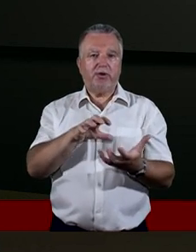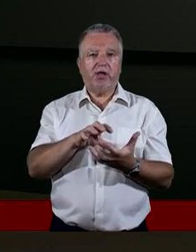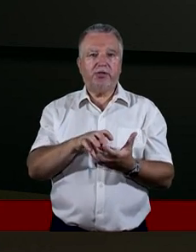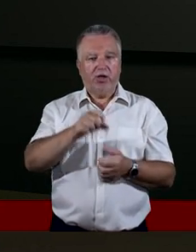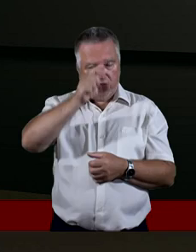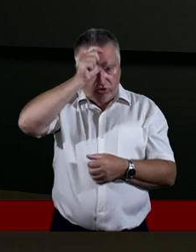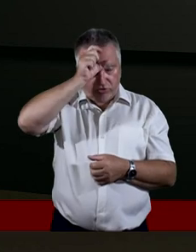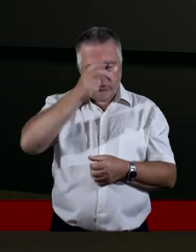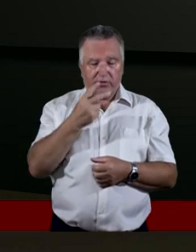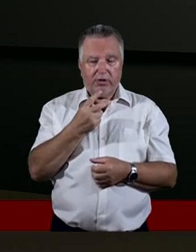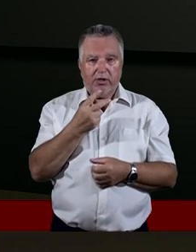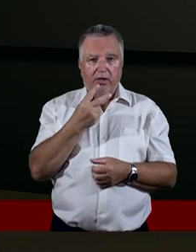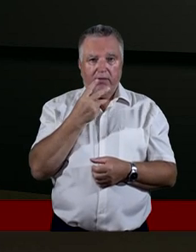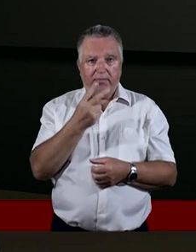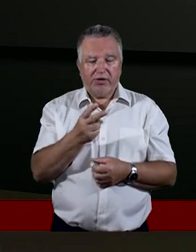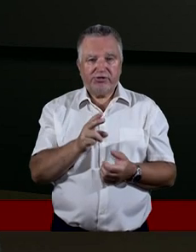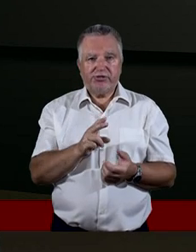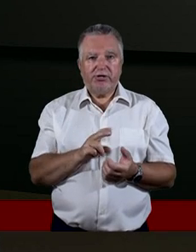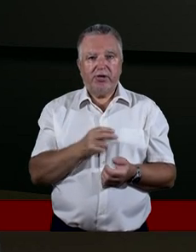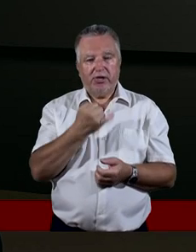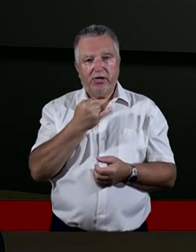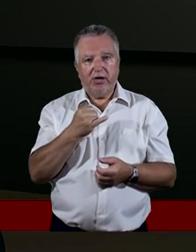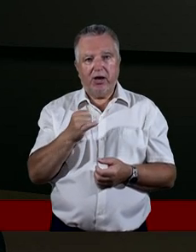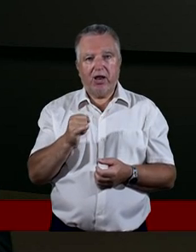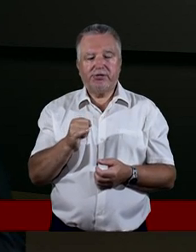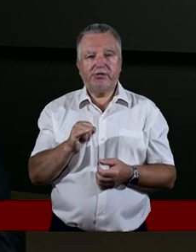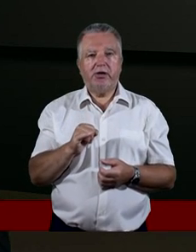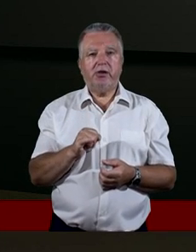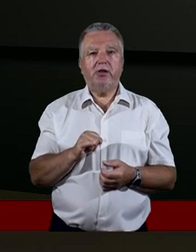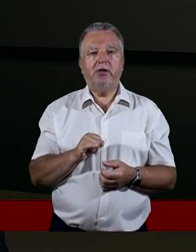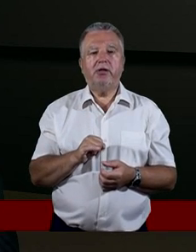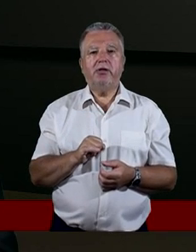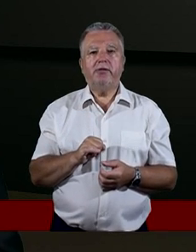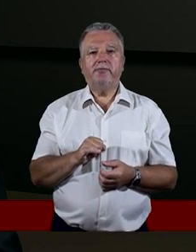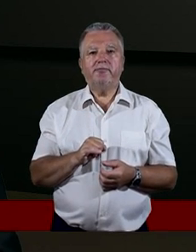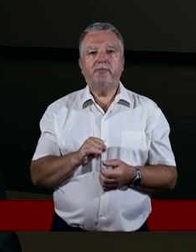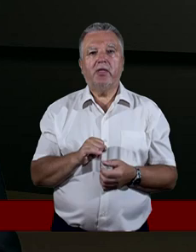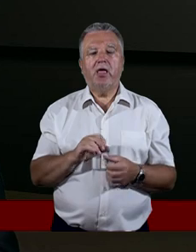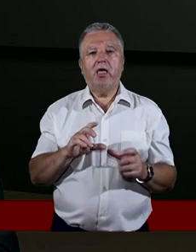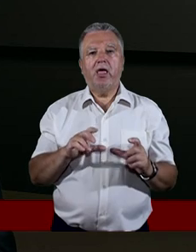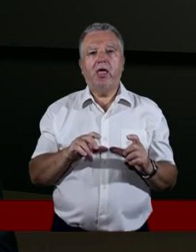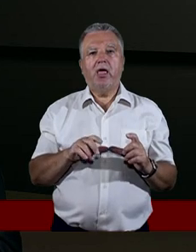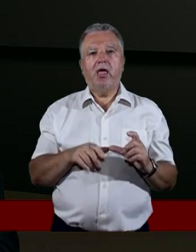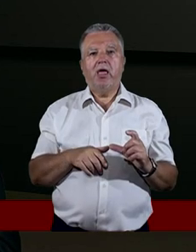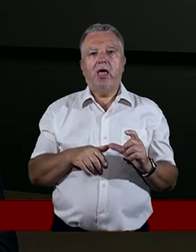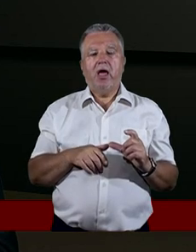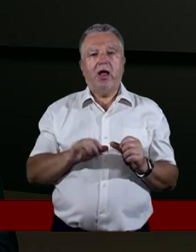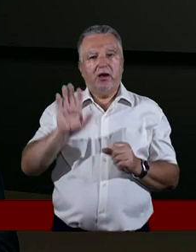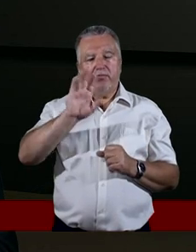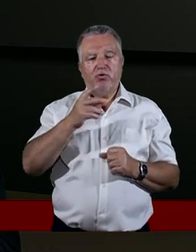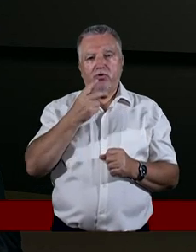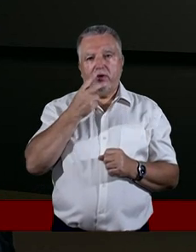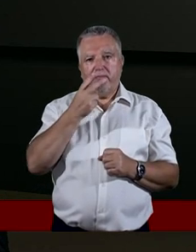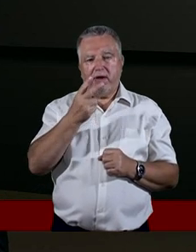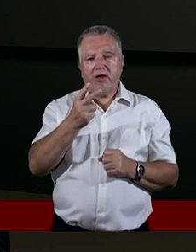patrzy człowiek na drugiego człowieka, chociaż bardzo często właśnie podążamy tymi samymi drogami. Ale tak właśnie patrzy Pan Bóg.